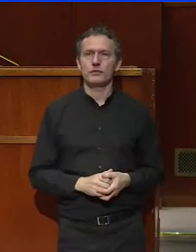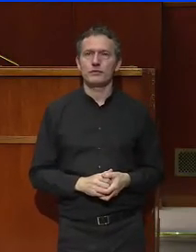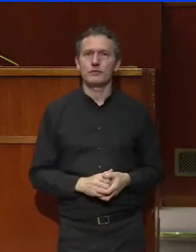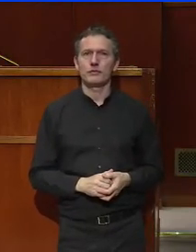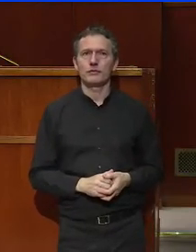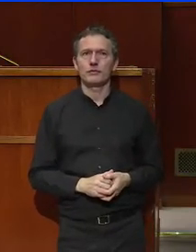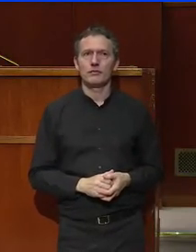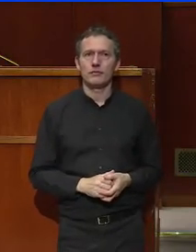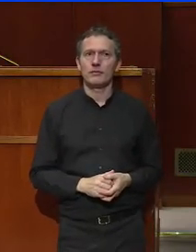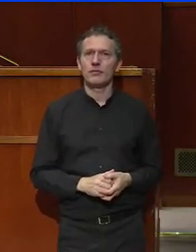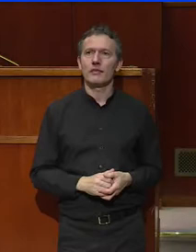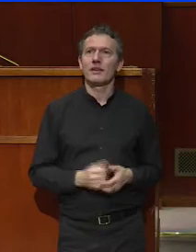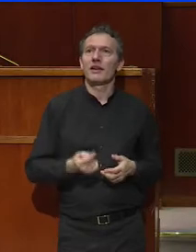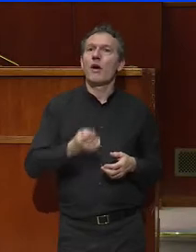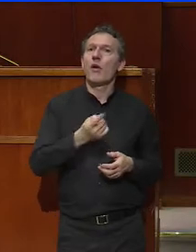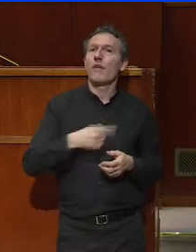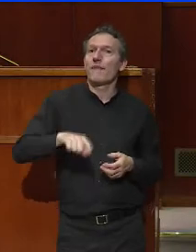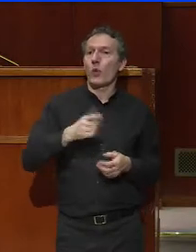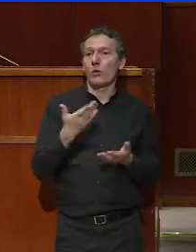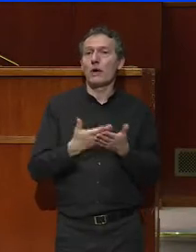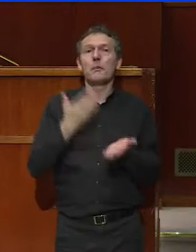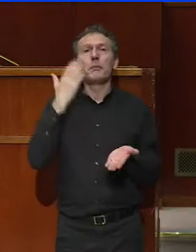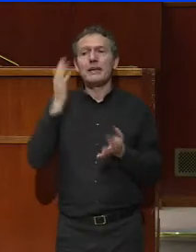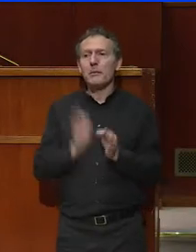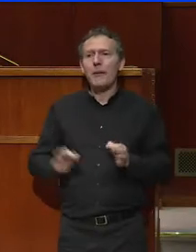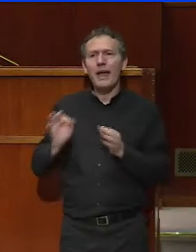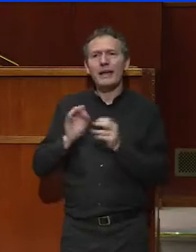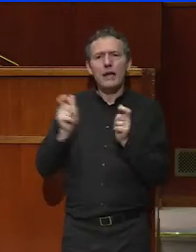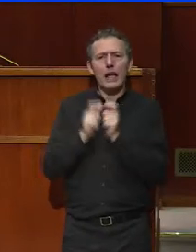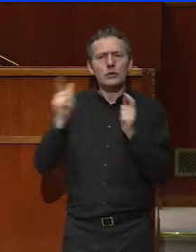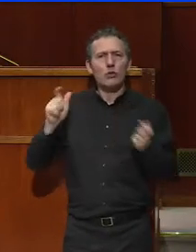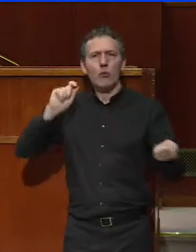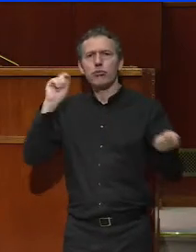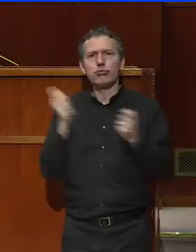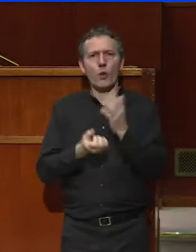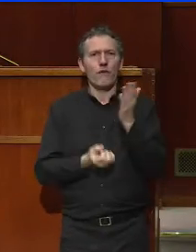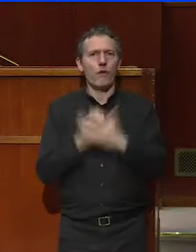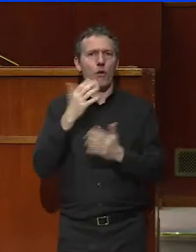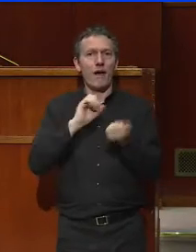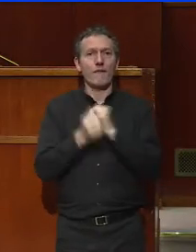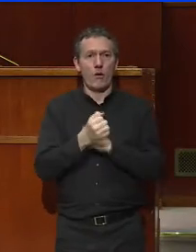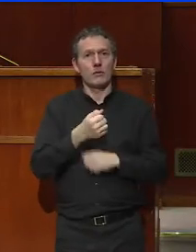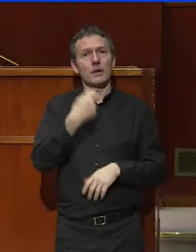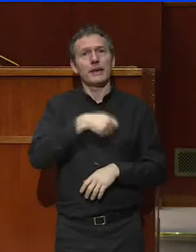Et vous le saurez encore plus si notre pays parvient à réformer ses institutions dans le sens souhaité par le président de République.